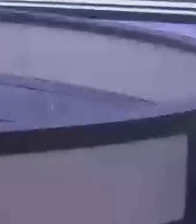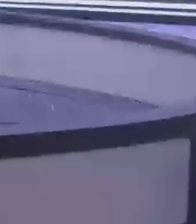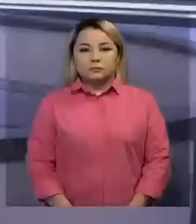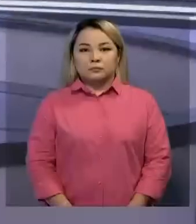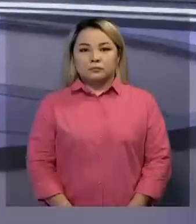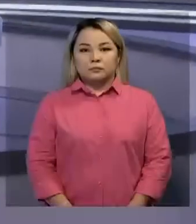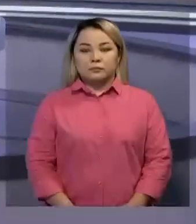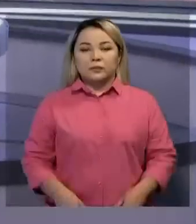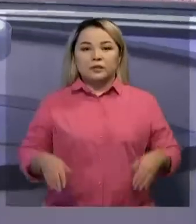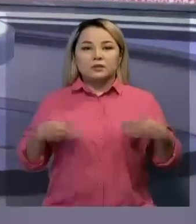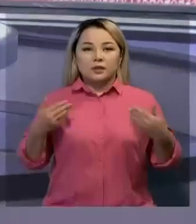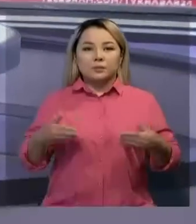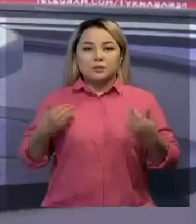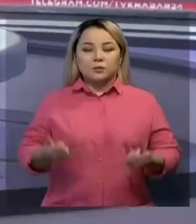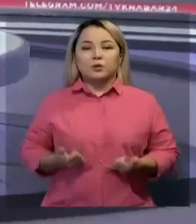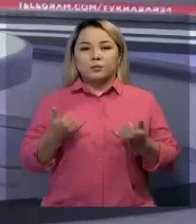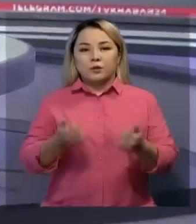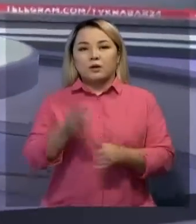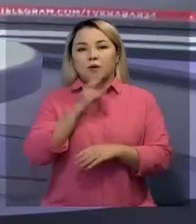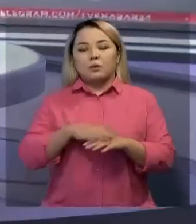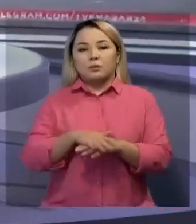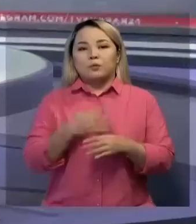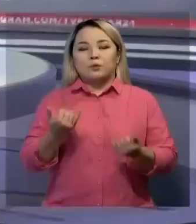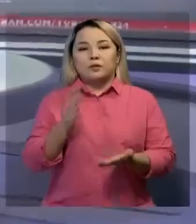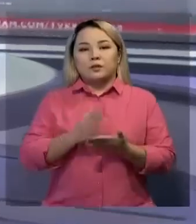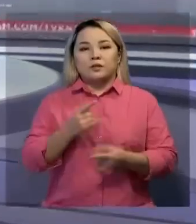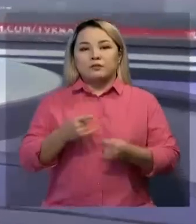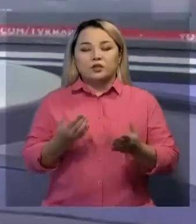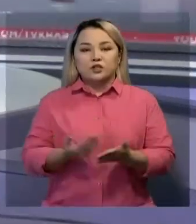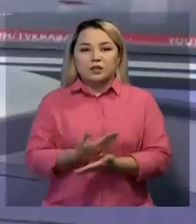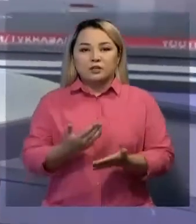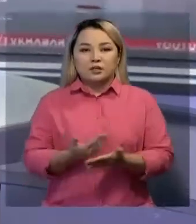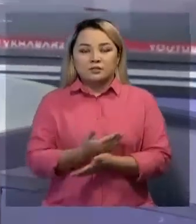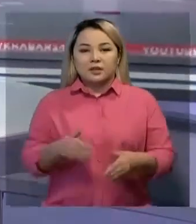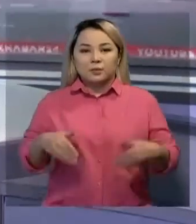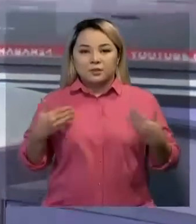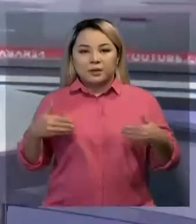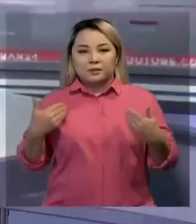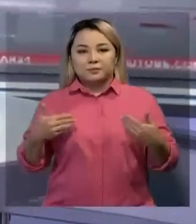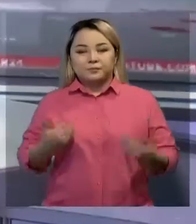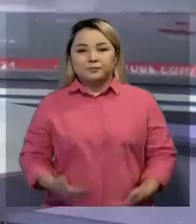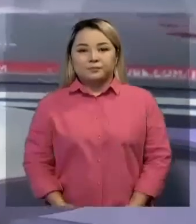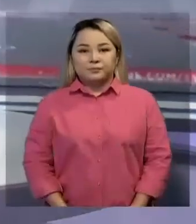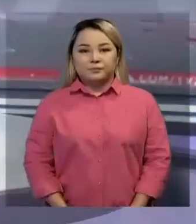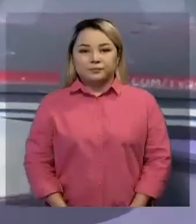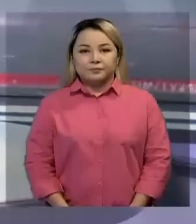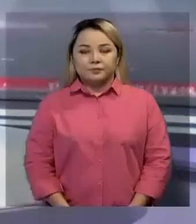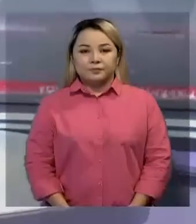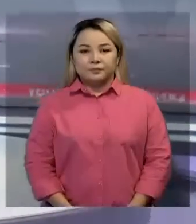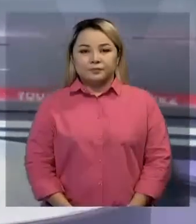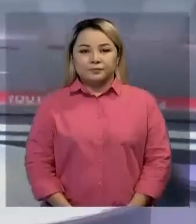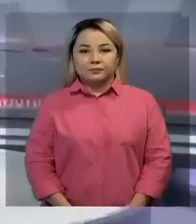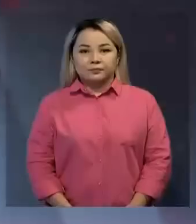ҚАЛЬТАР Бастақпараттығарына өжімсін жалға стырат. Бастақпарат ефертізгінден мен жанар мен дегерей сұрдау дармадашырын қожы баңын баңыз.